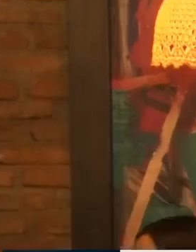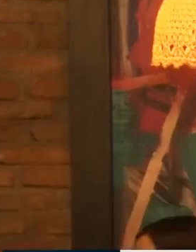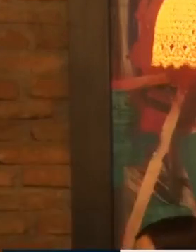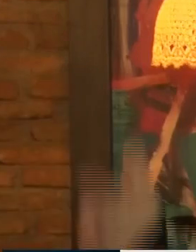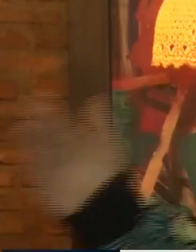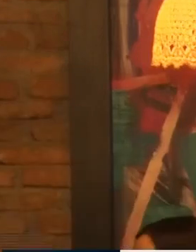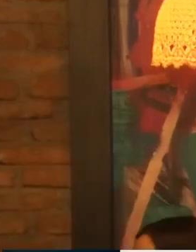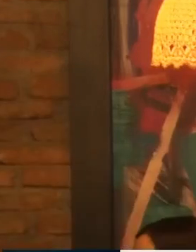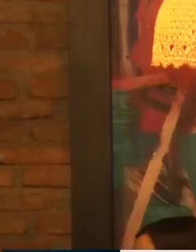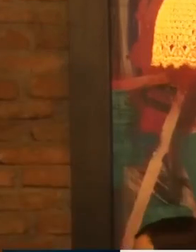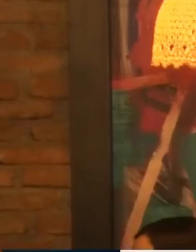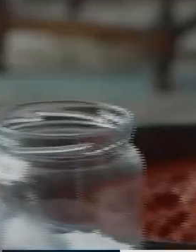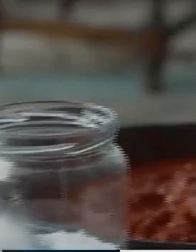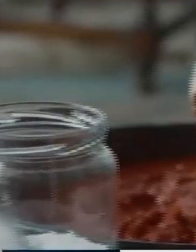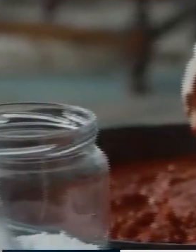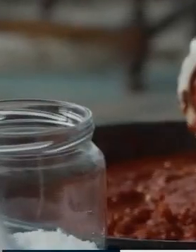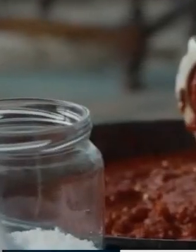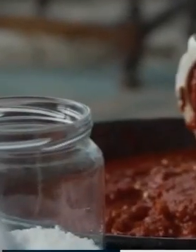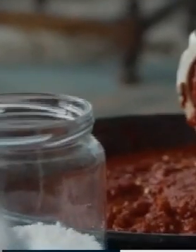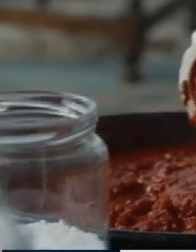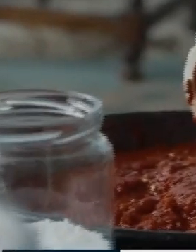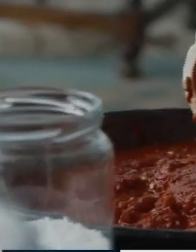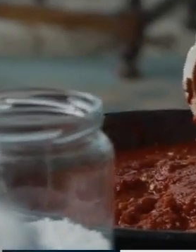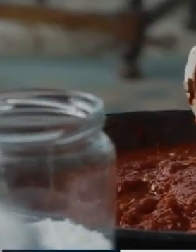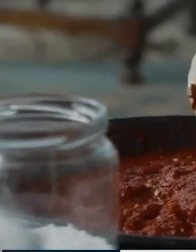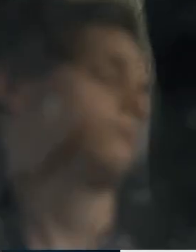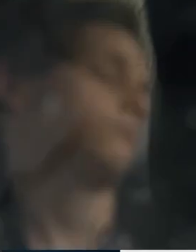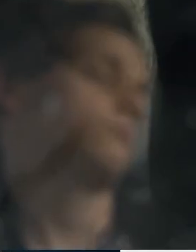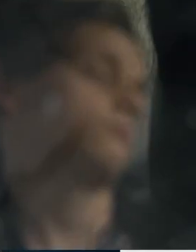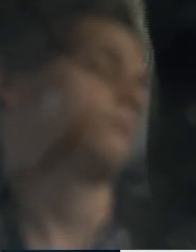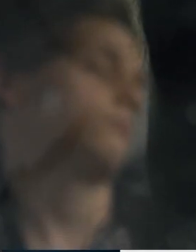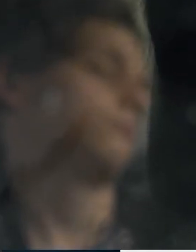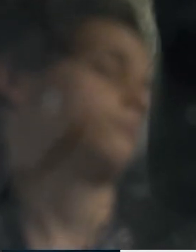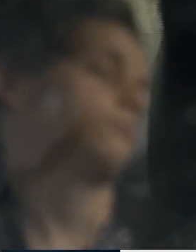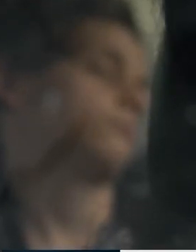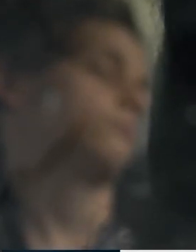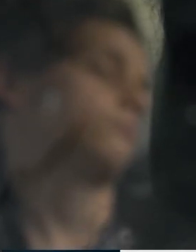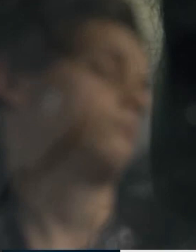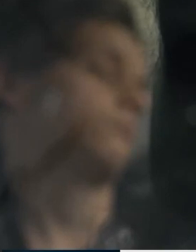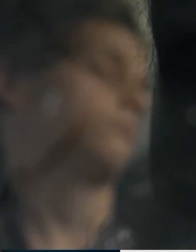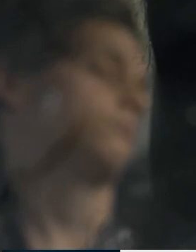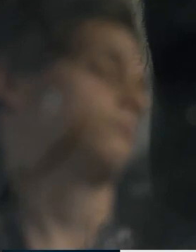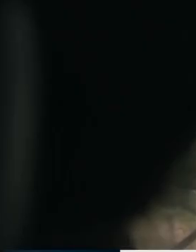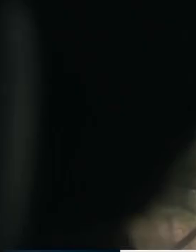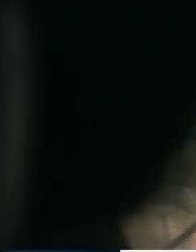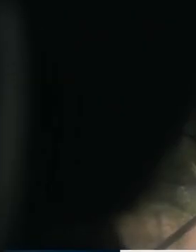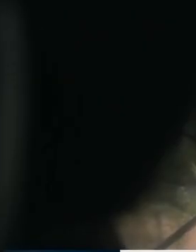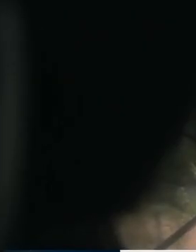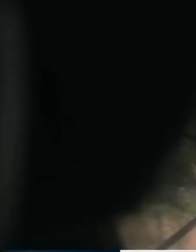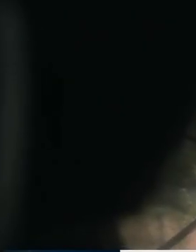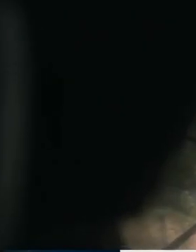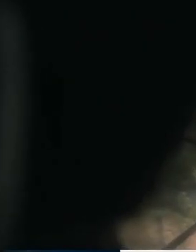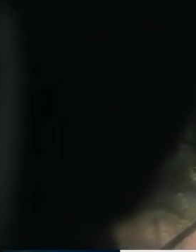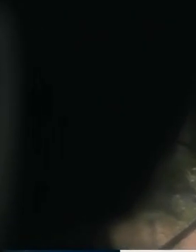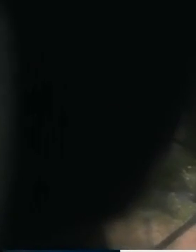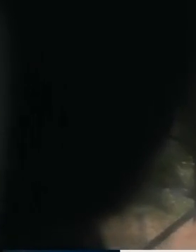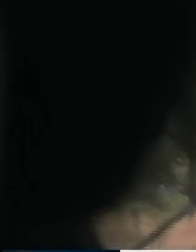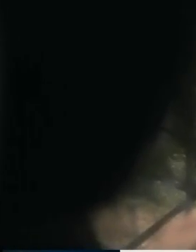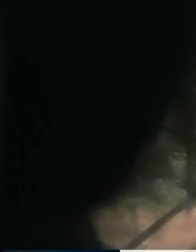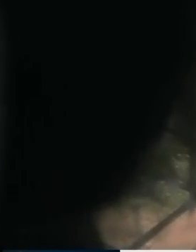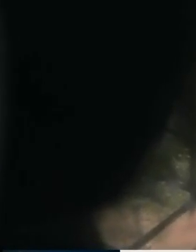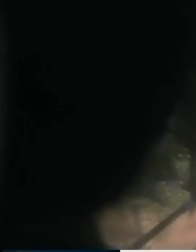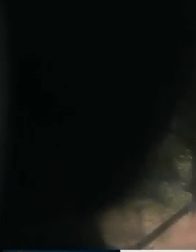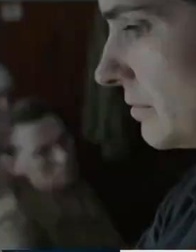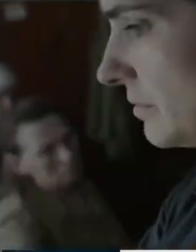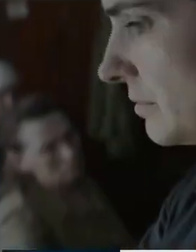në Spa një tjera tjera në dhe në bonit një numëri mbi 25 qmimeve nësë zgaboj dhe